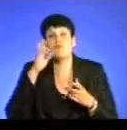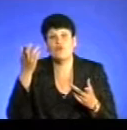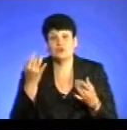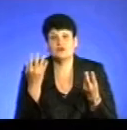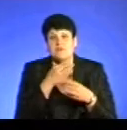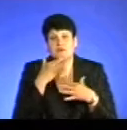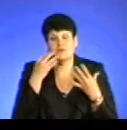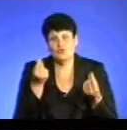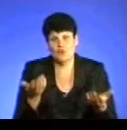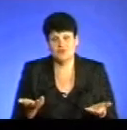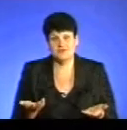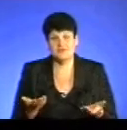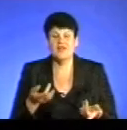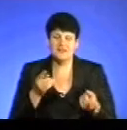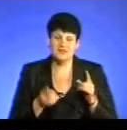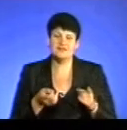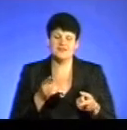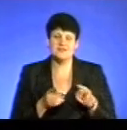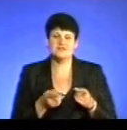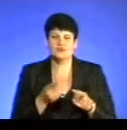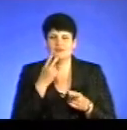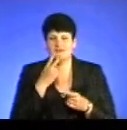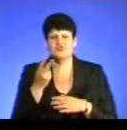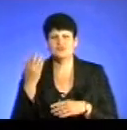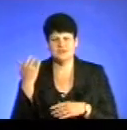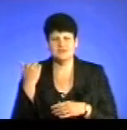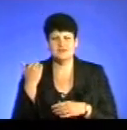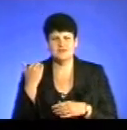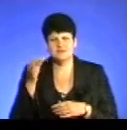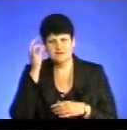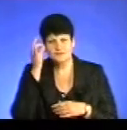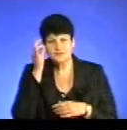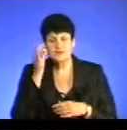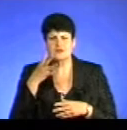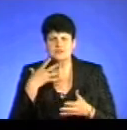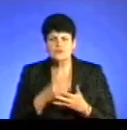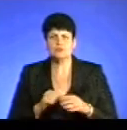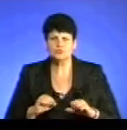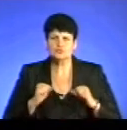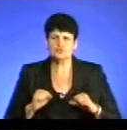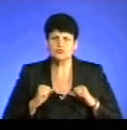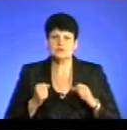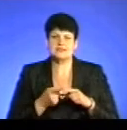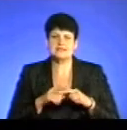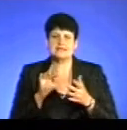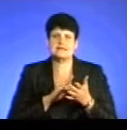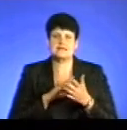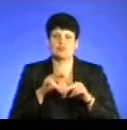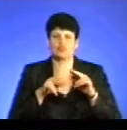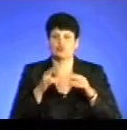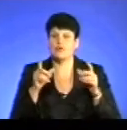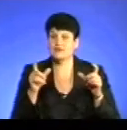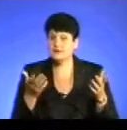грошей треба. Але дійсно, оглядаючись назад, своїми власними зусиллями, ми цей центр збудували.